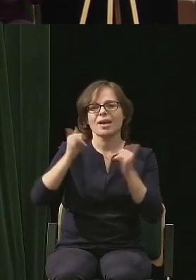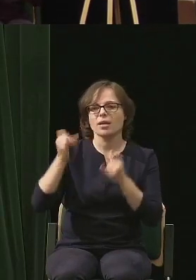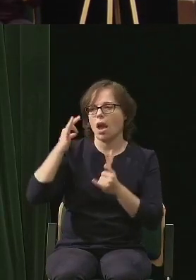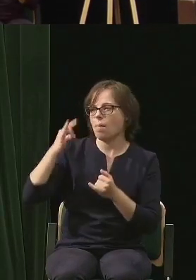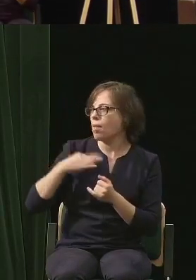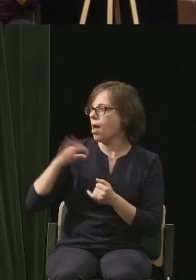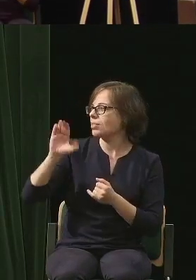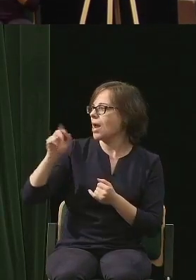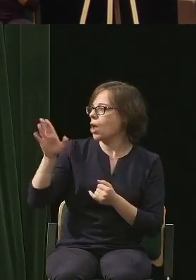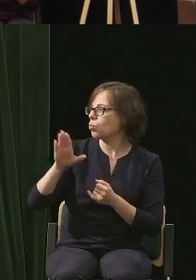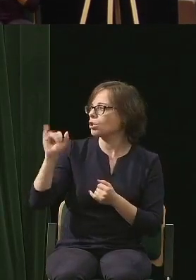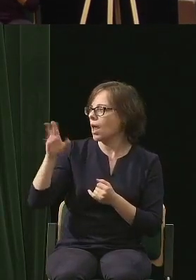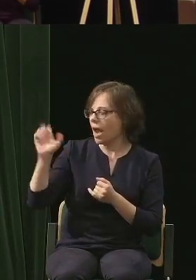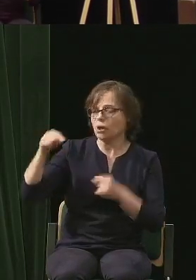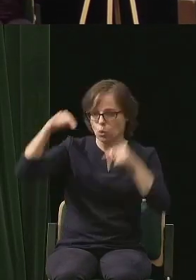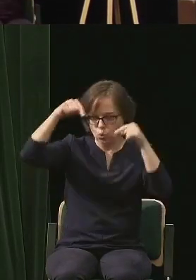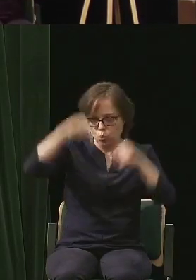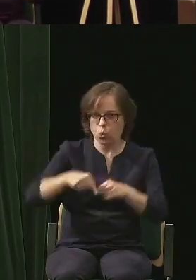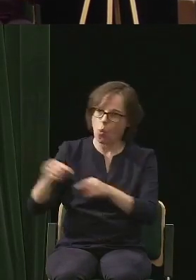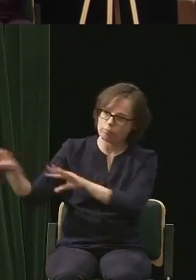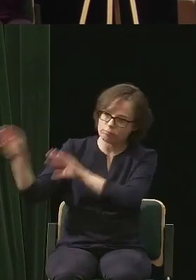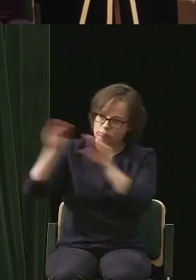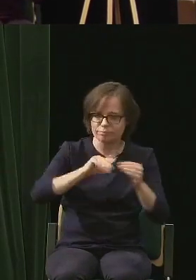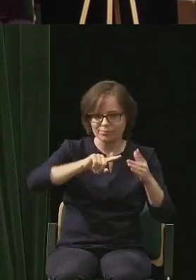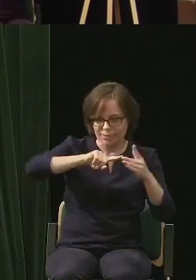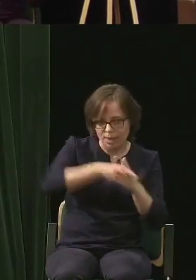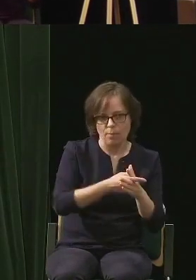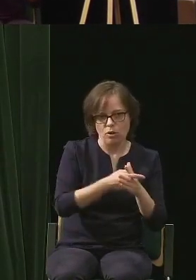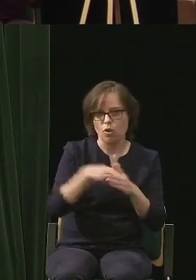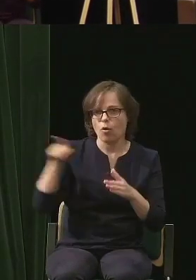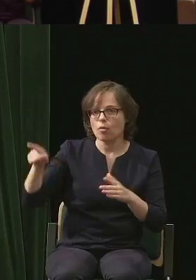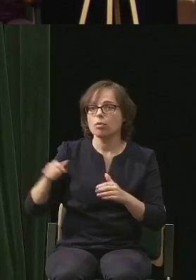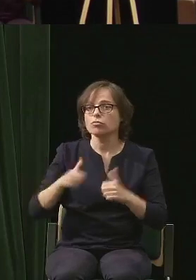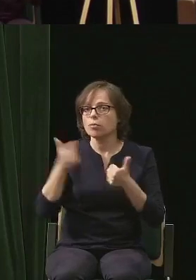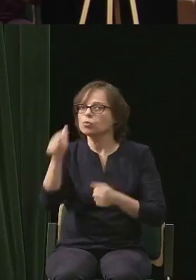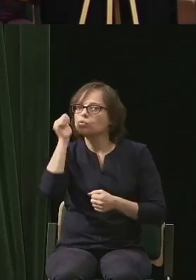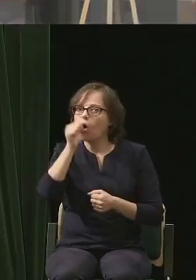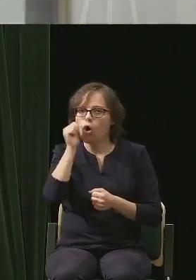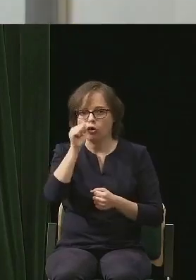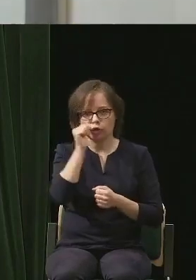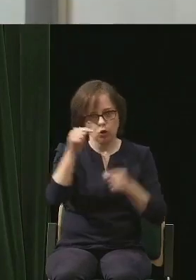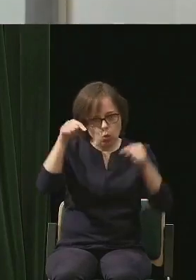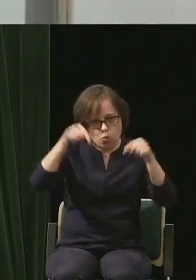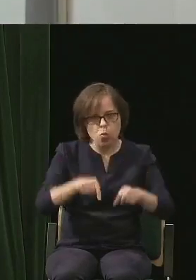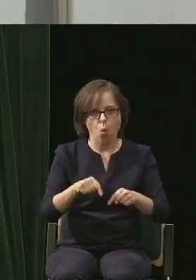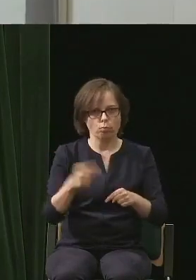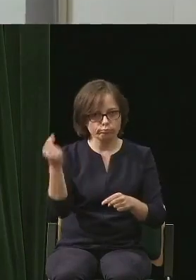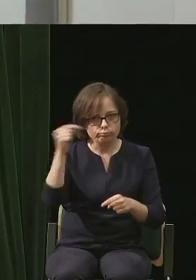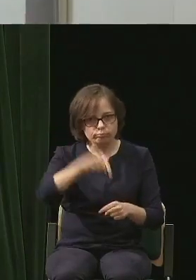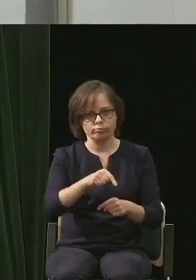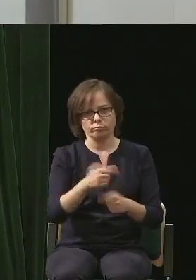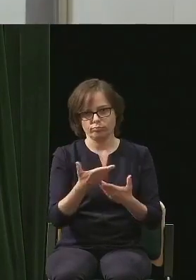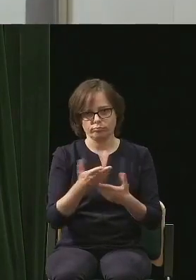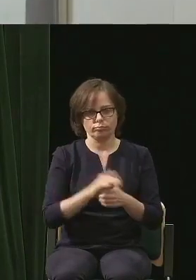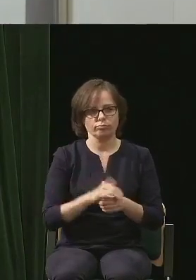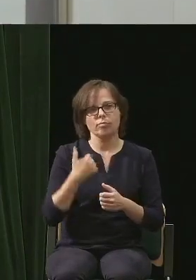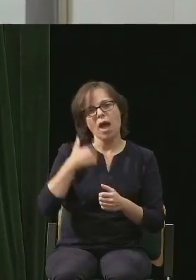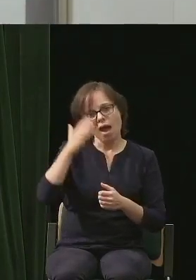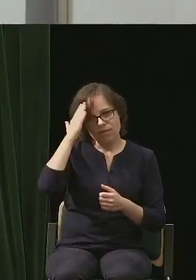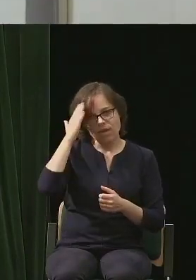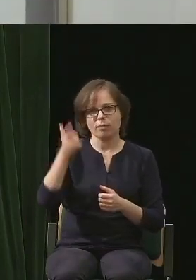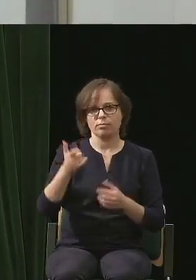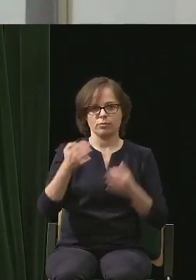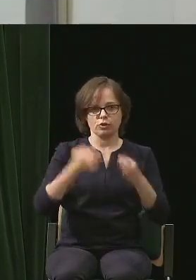Szarańca w naszej gminie, tak żeby na co dzień mógł właśnie służyć swoją obecnością. Wiem, jak wspaniałe to